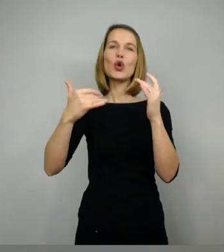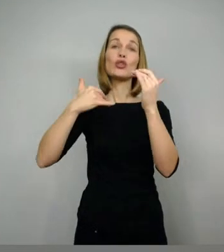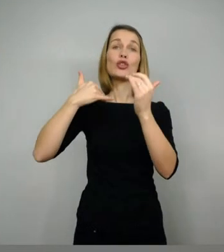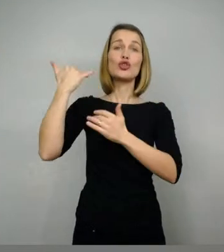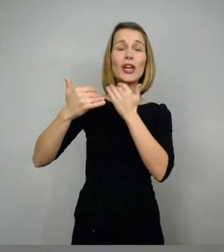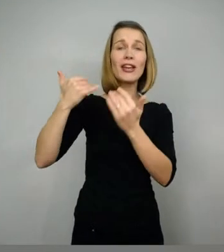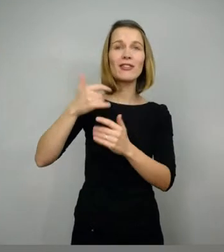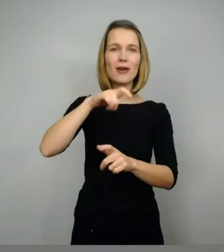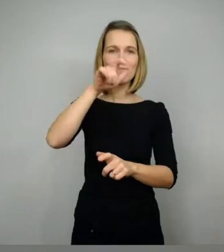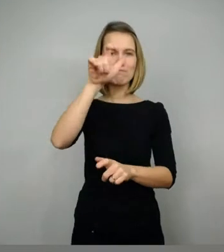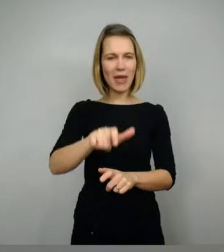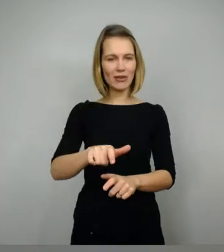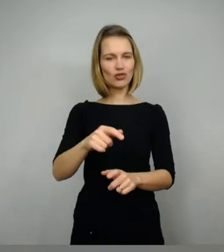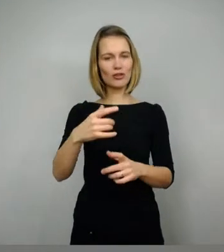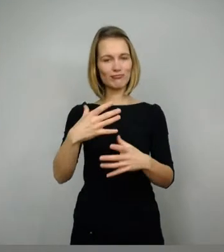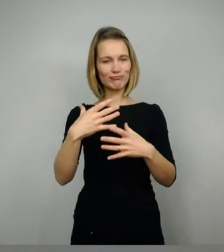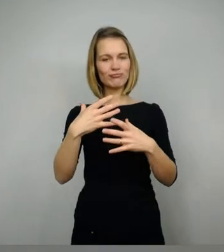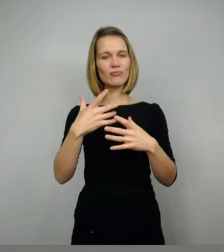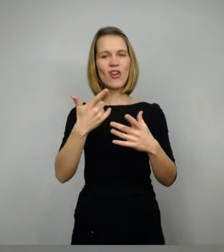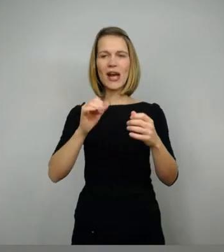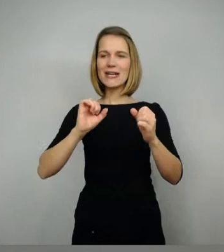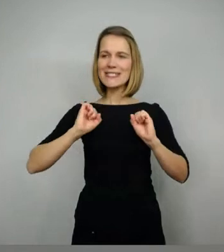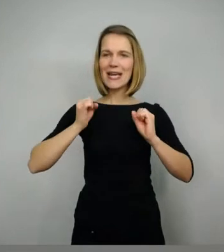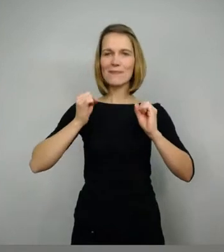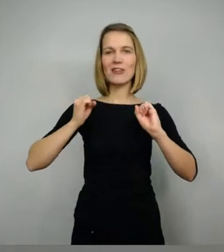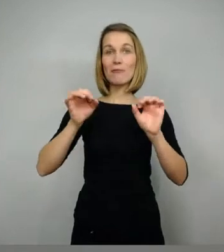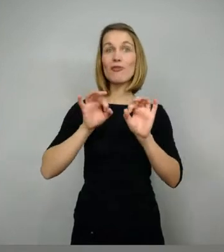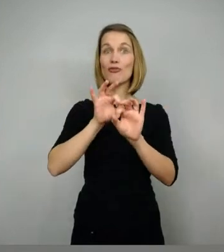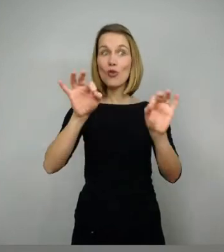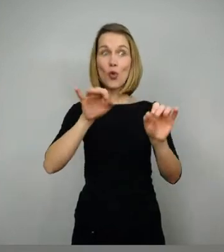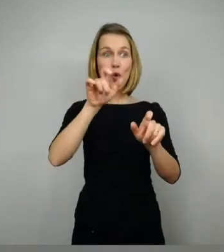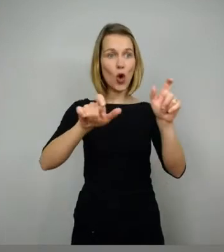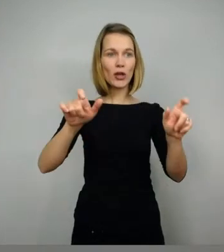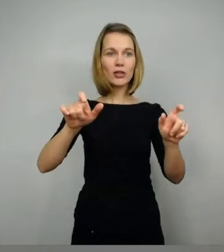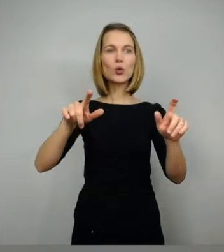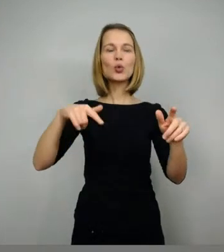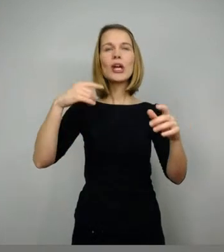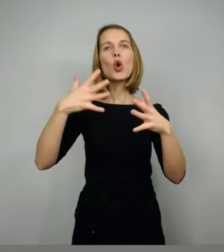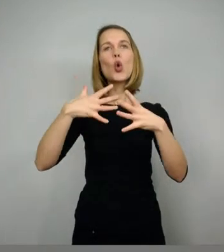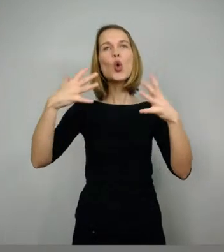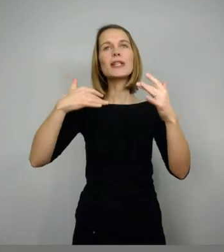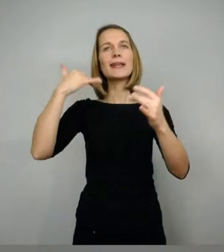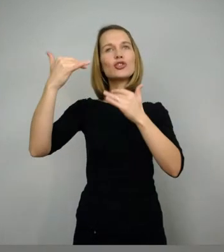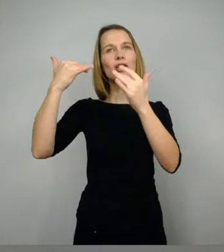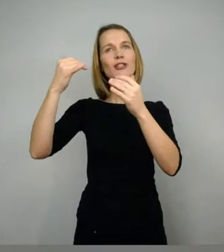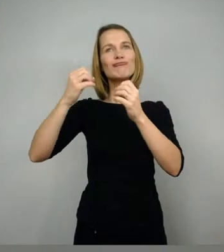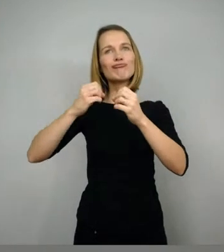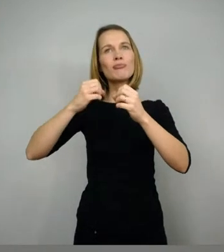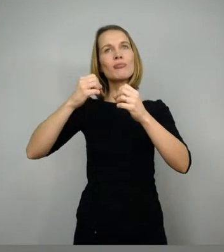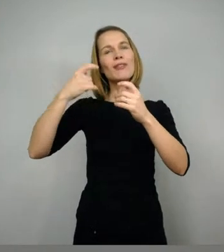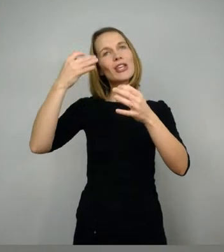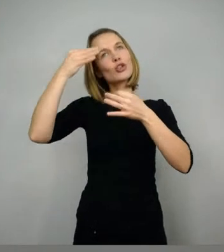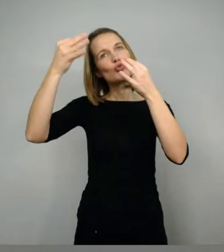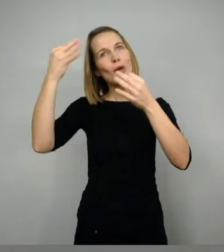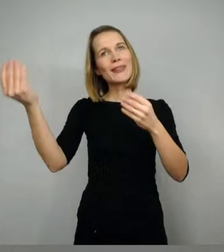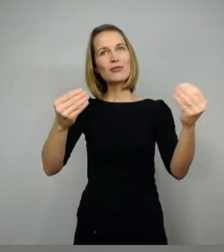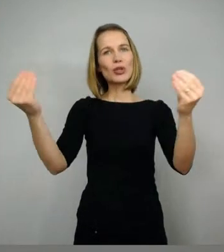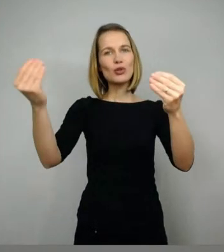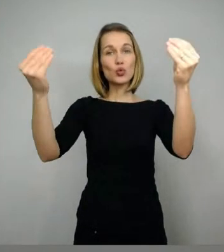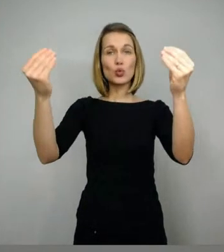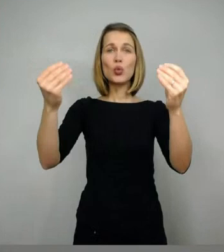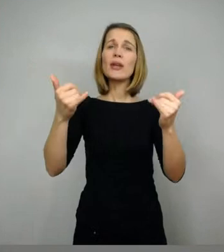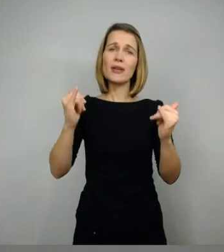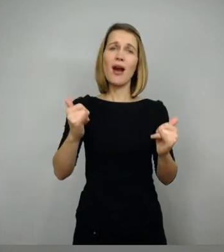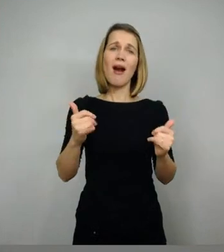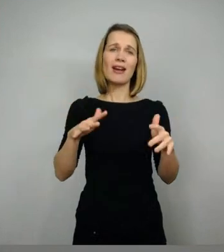eingesetzt haben und daraus dann die große Geschichte gesponnen wurde. Also das ist sicherlich plausibel, aber kann ich jetzt leider keine abschließende